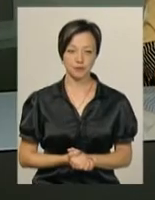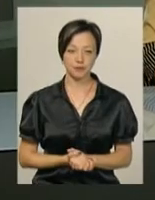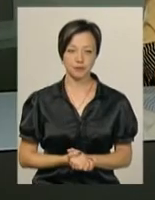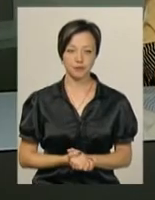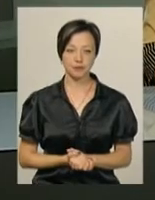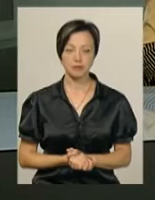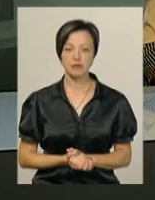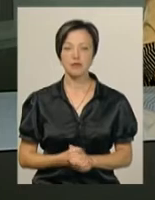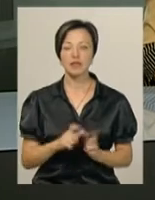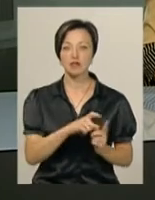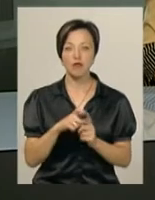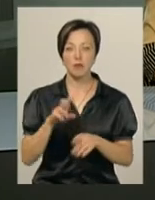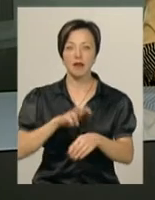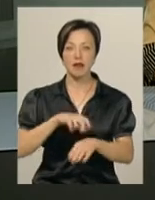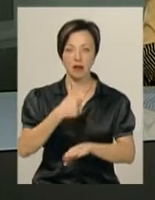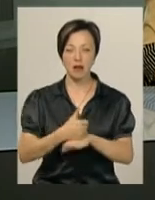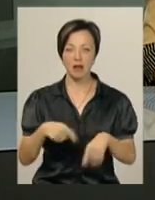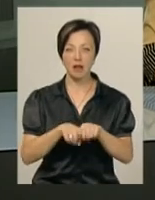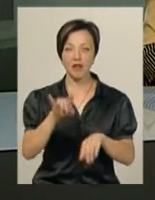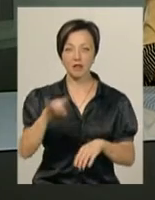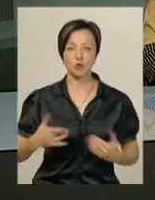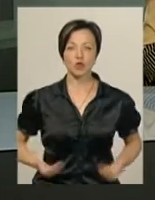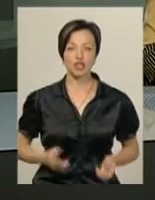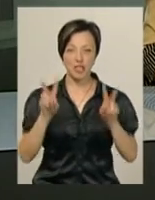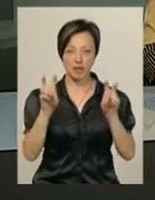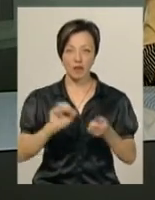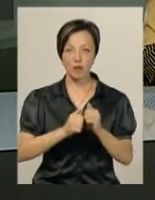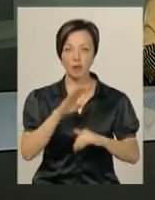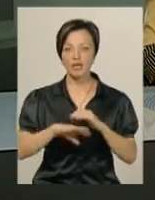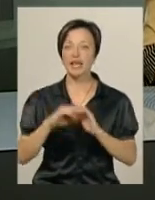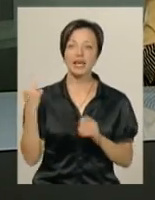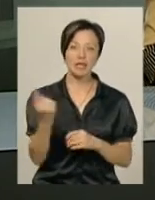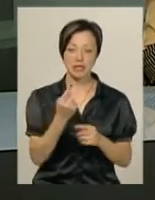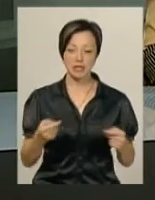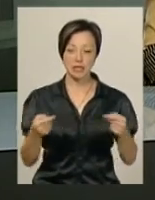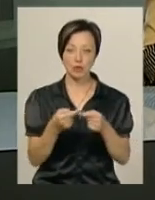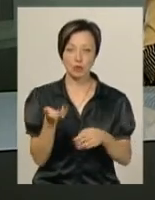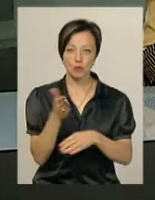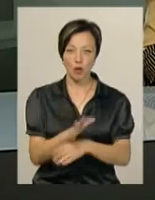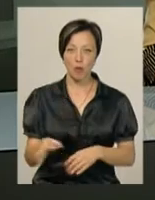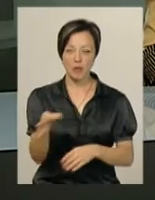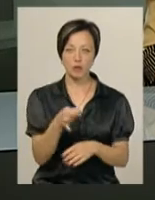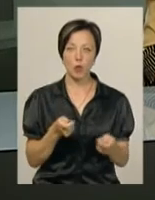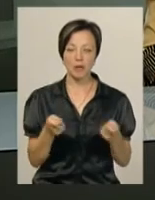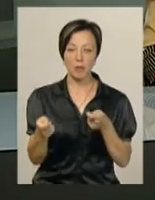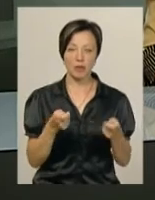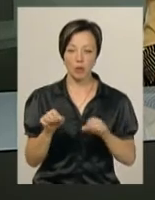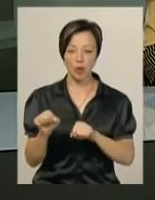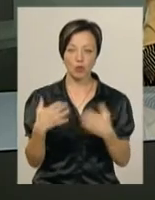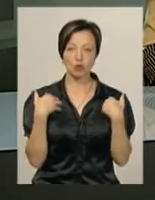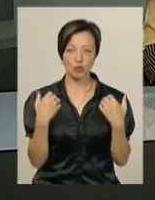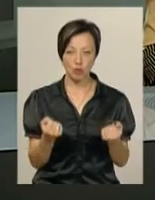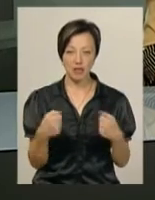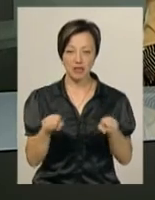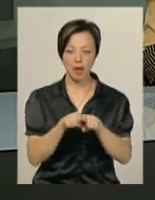За словами Олександра Гурського, таке вікно життя в Кам'янці-Подільському єдине. Згідно з розпорядженням обласного департаменту охорони здоров